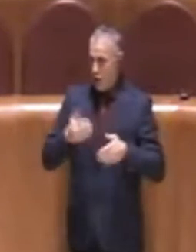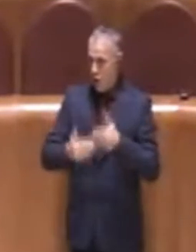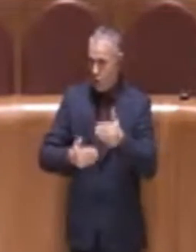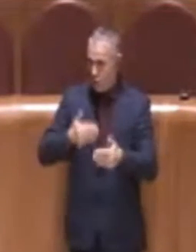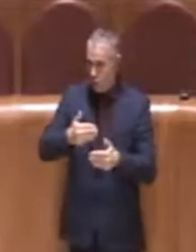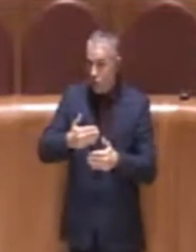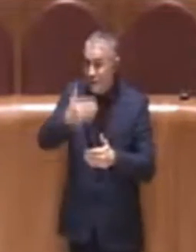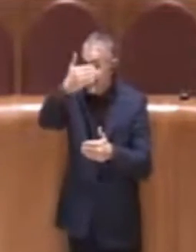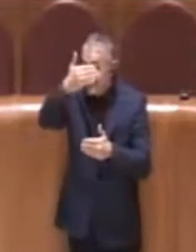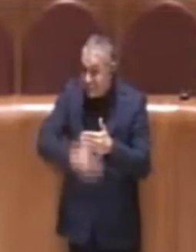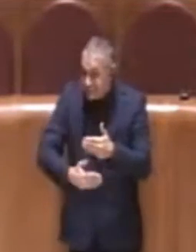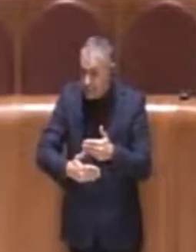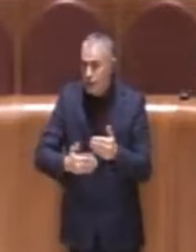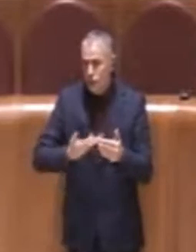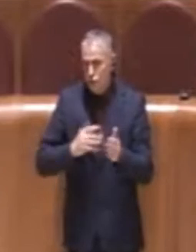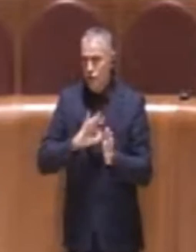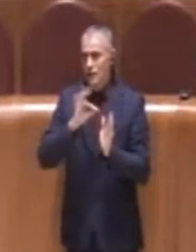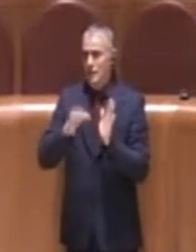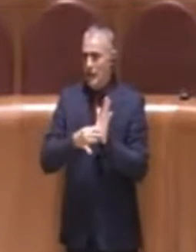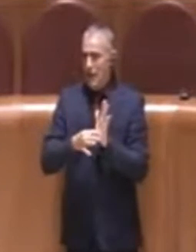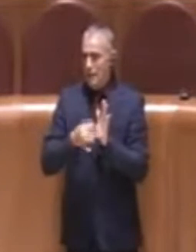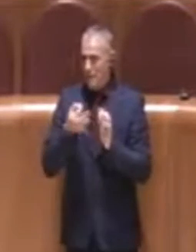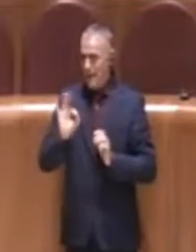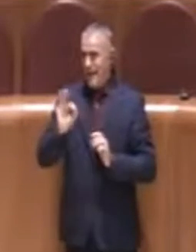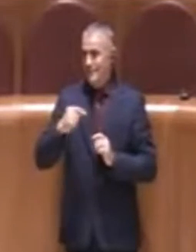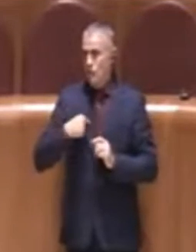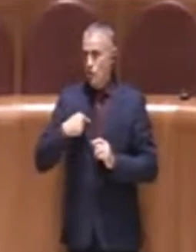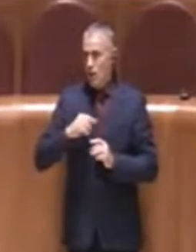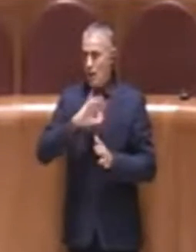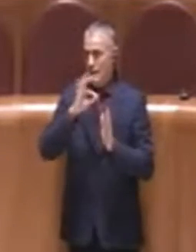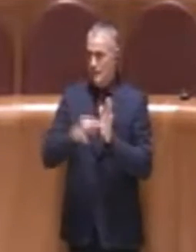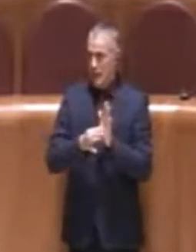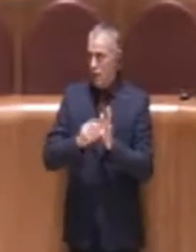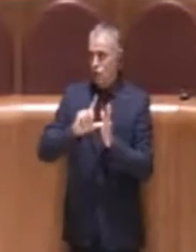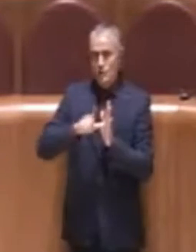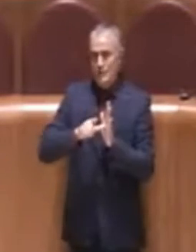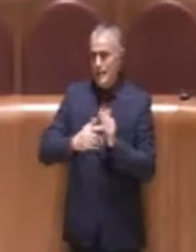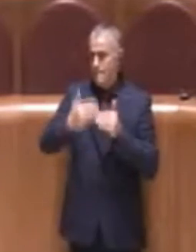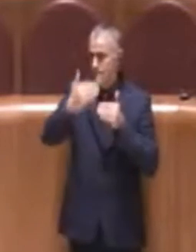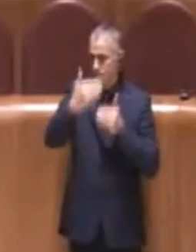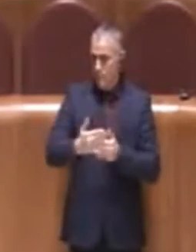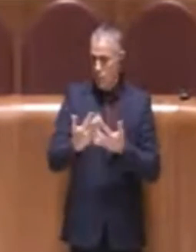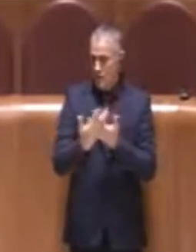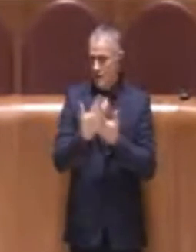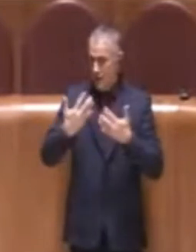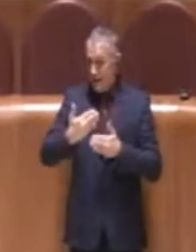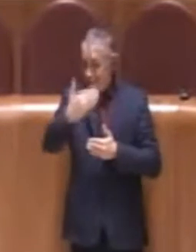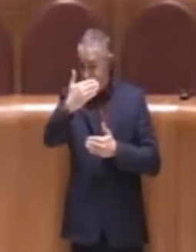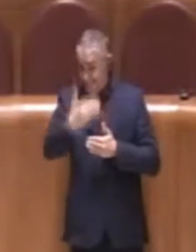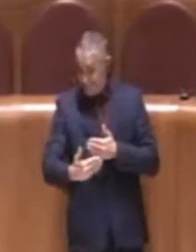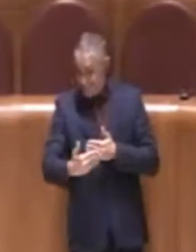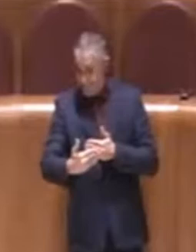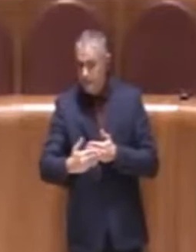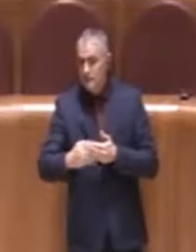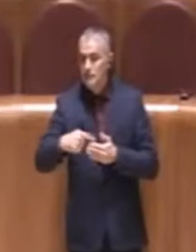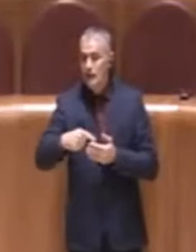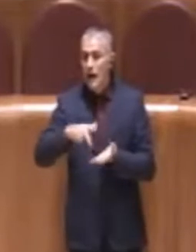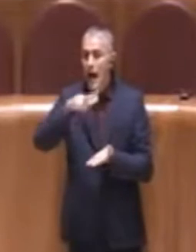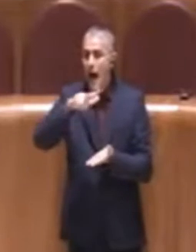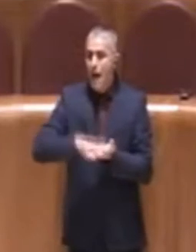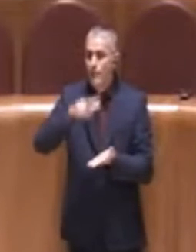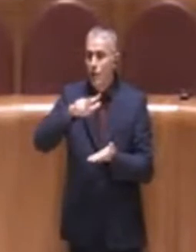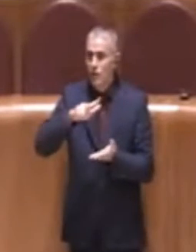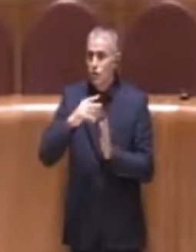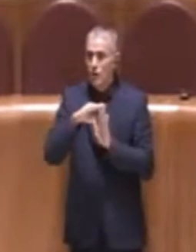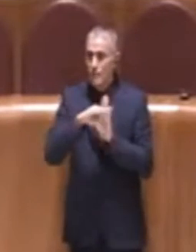entro, quindi siamo specifici, in questo diamo dei tempi molto chiari, da concludersi entro l'approvazione del programma